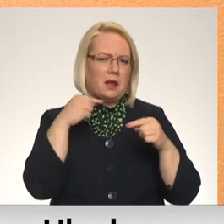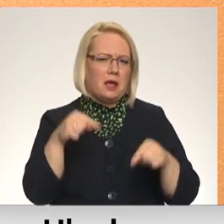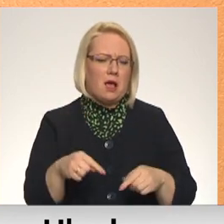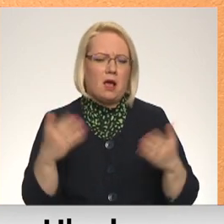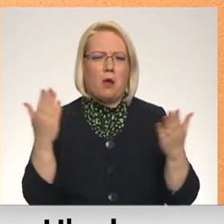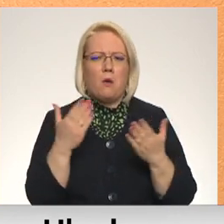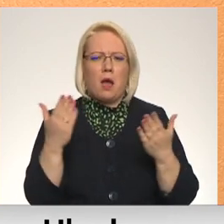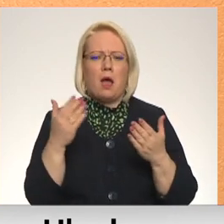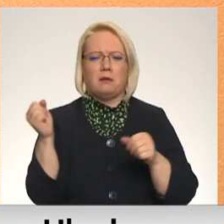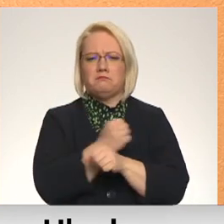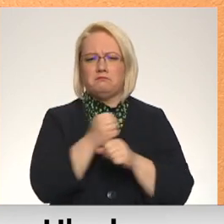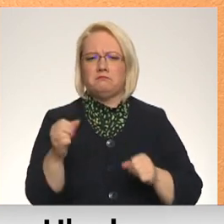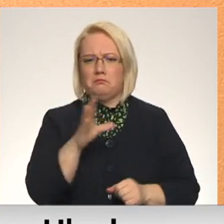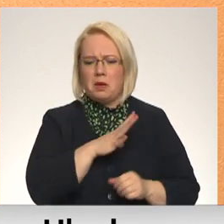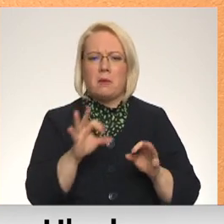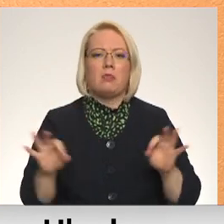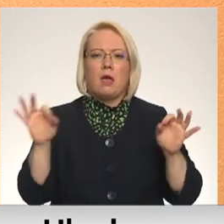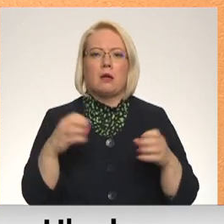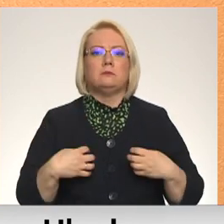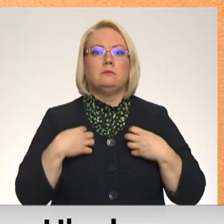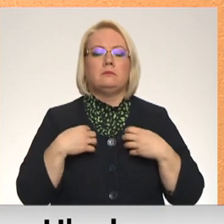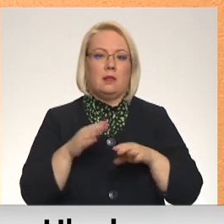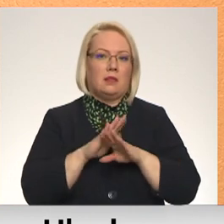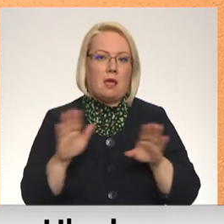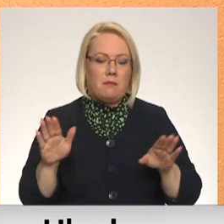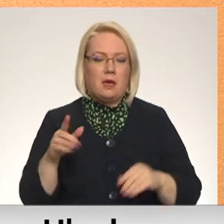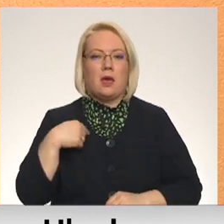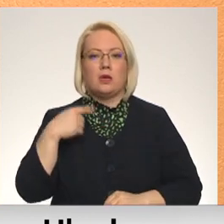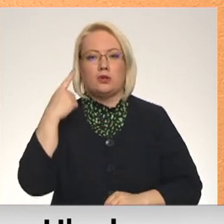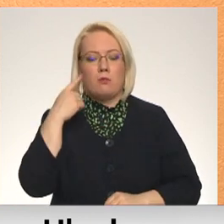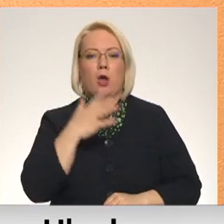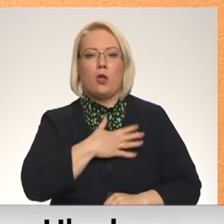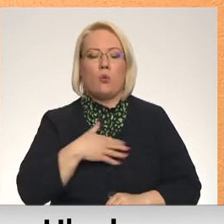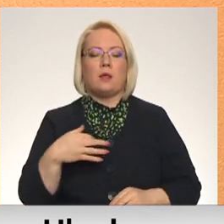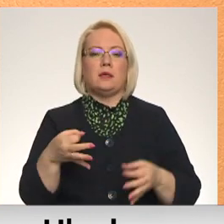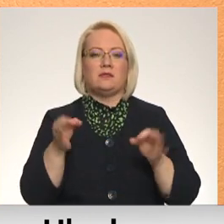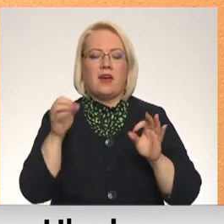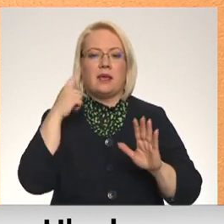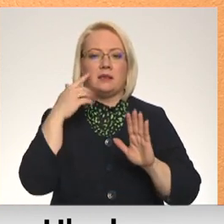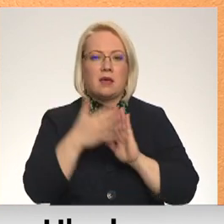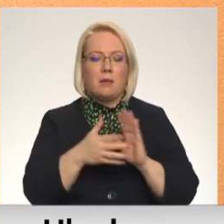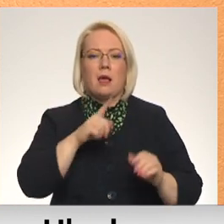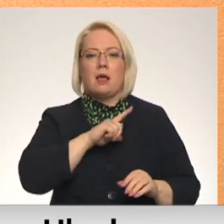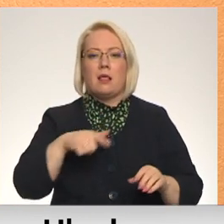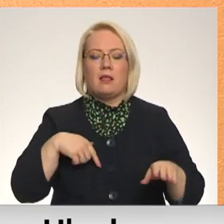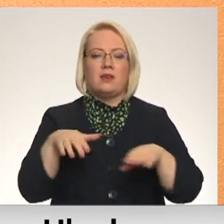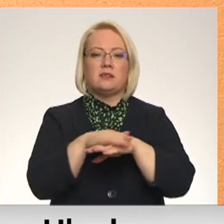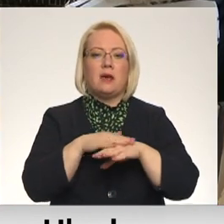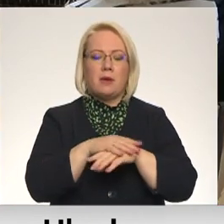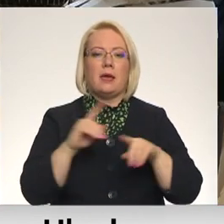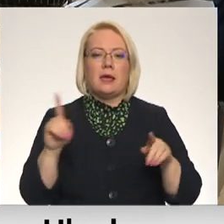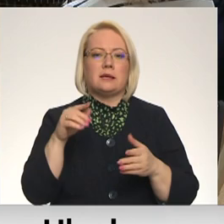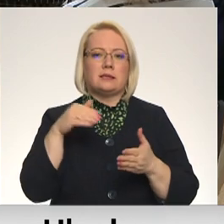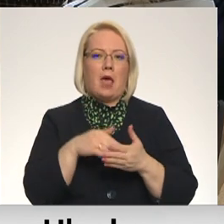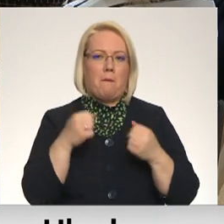kaut kādi mazi kautiņi, bet tiešām nebija nekas liels. Es domāju, ka ir ļoti, ļoti būtiski saprast, ka kopumā Latvijas sabiedrība ir stabīla.